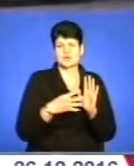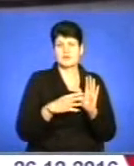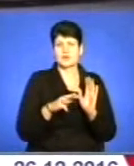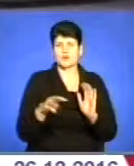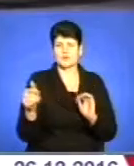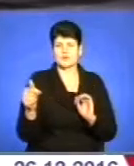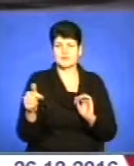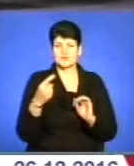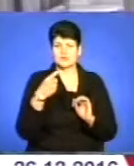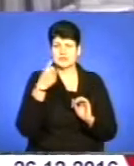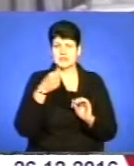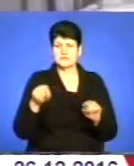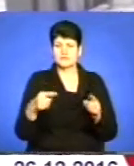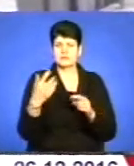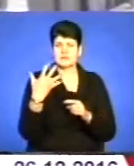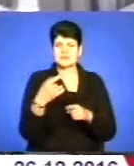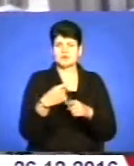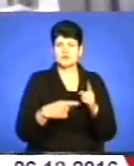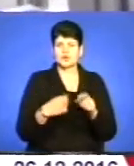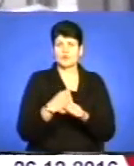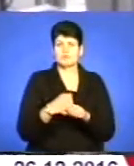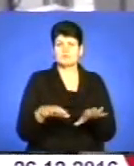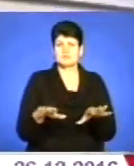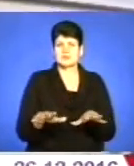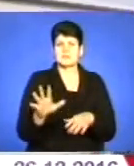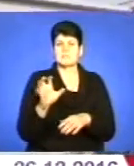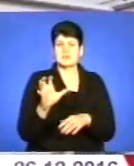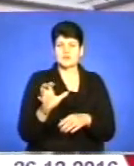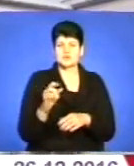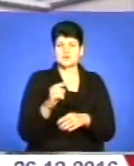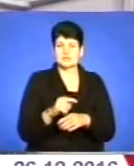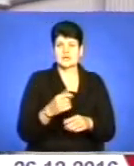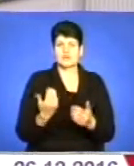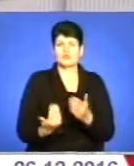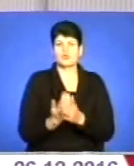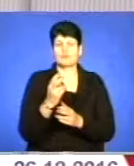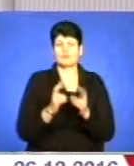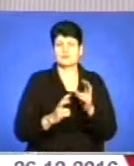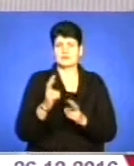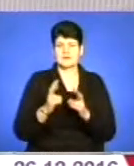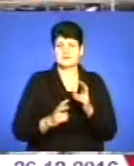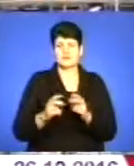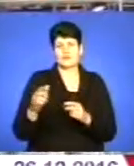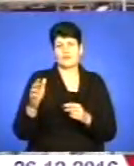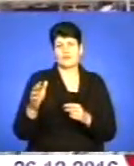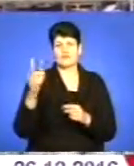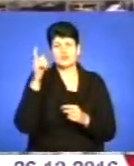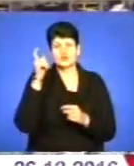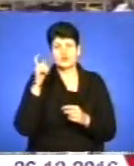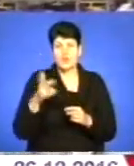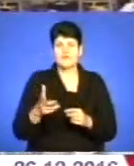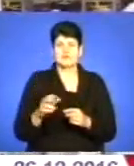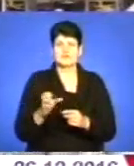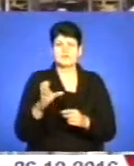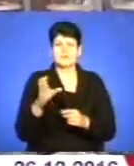За рік в області створено 5,5 тисяч робочих місць, 500 із яких на новому підприємстві у Чорткові Саборднеце Україна. Після повної